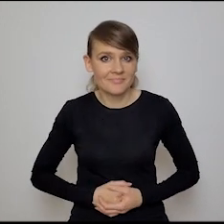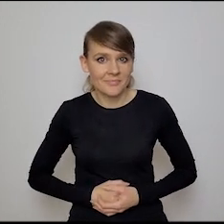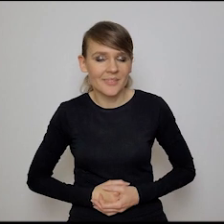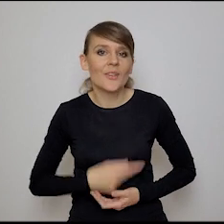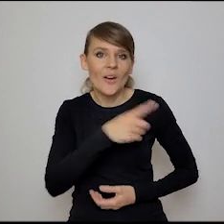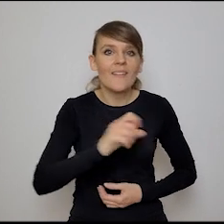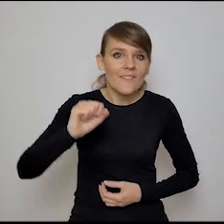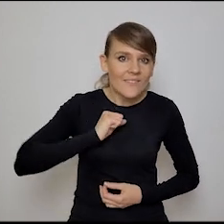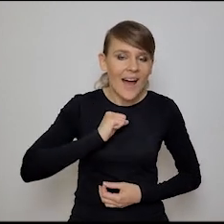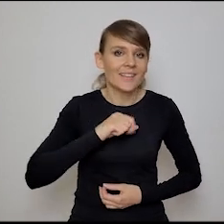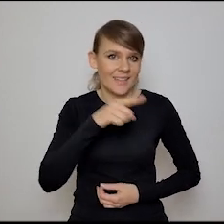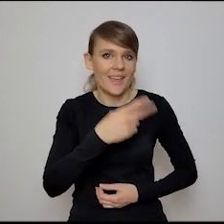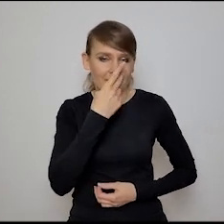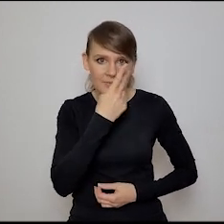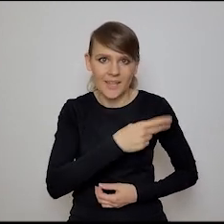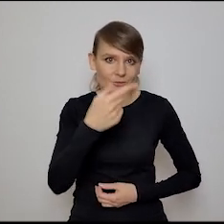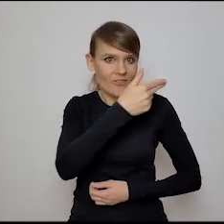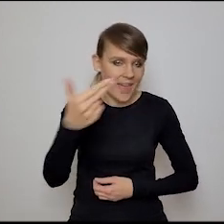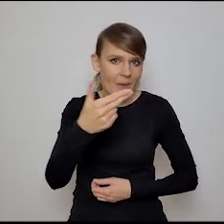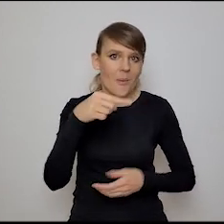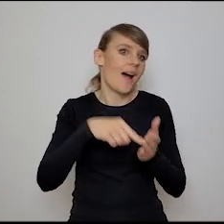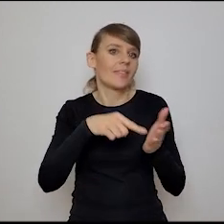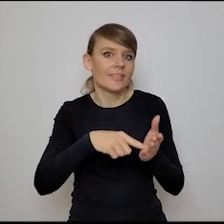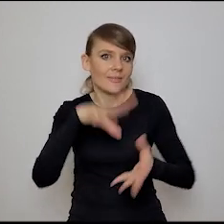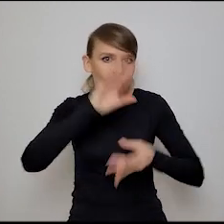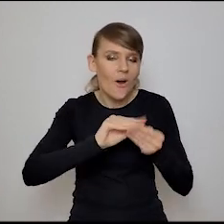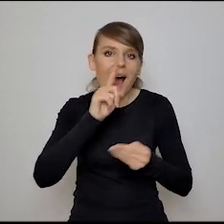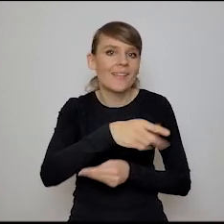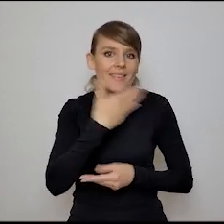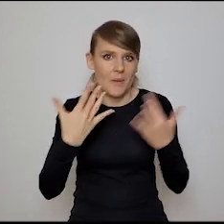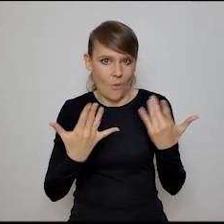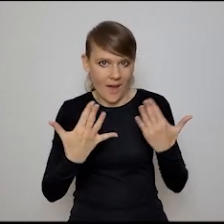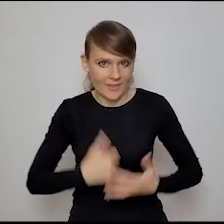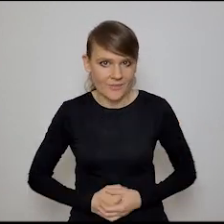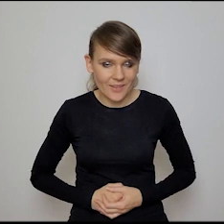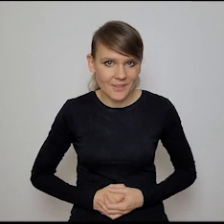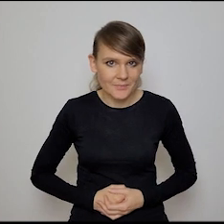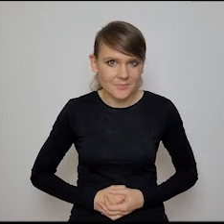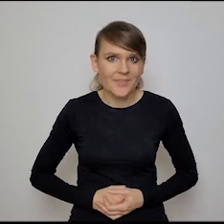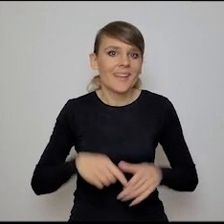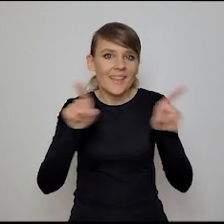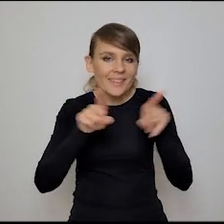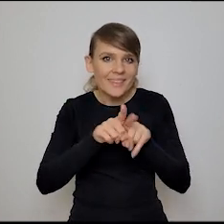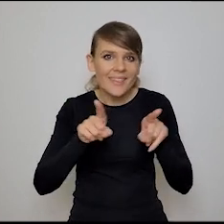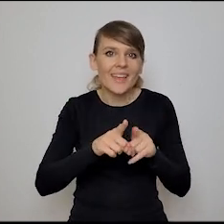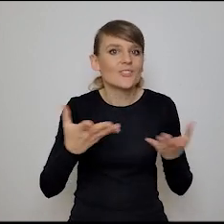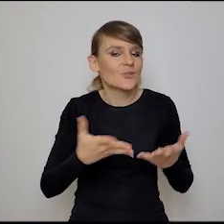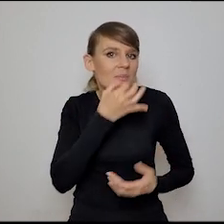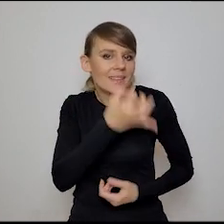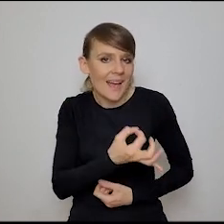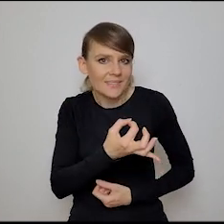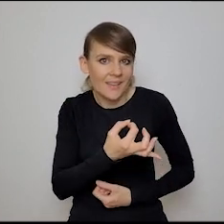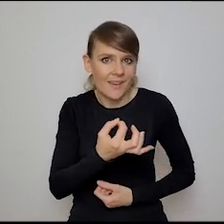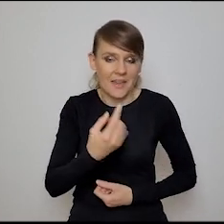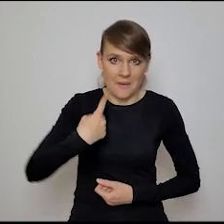fajnie, że tu się to tak zamyka, ale to wcale nie jest łatwe. znaczy, że... I też się pojawia jeszcze takie pytanie, na ile